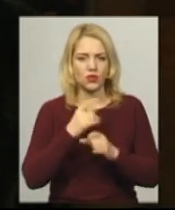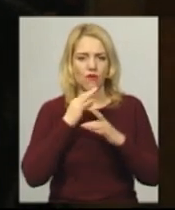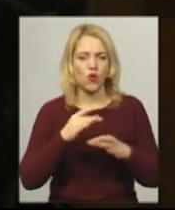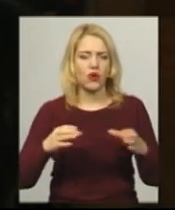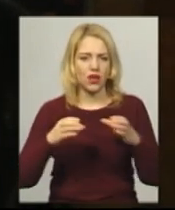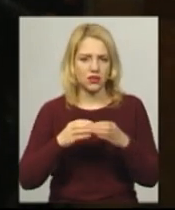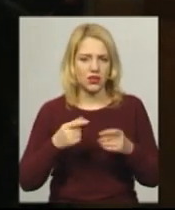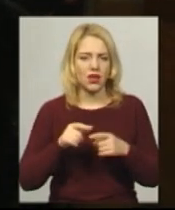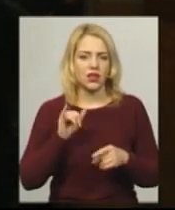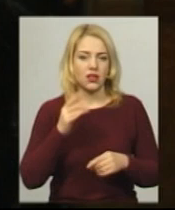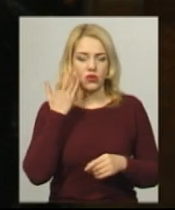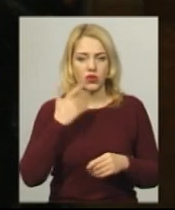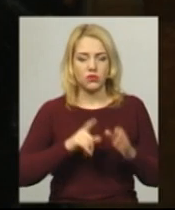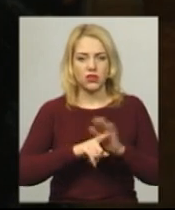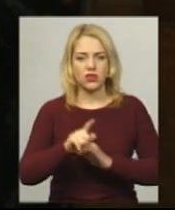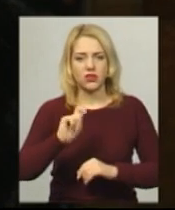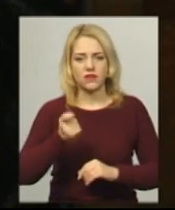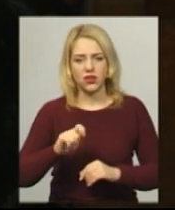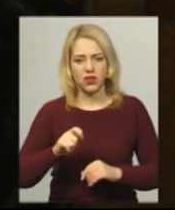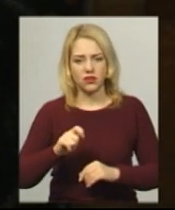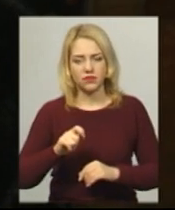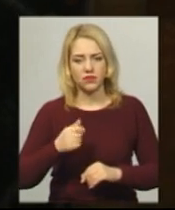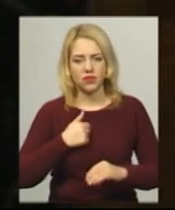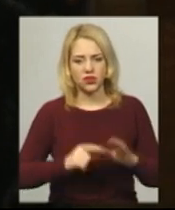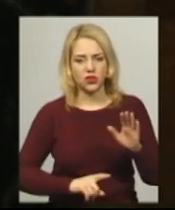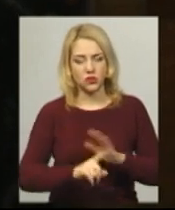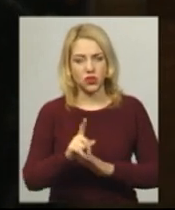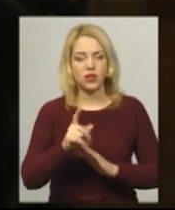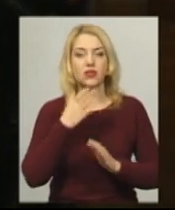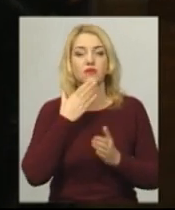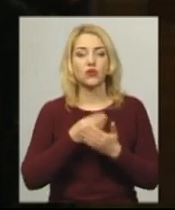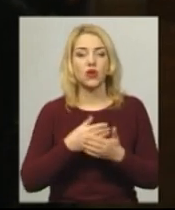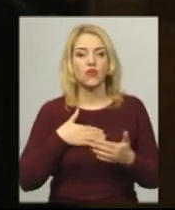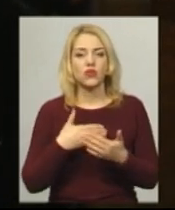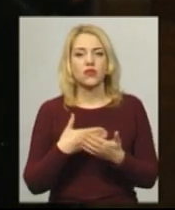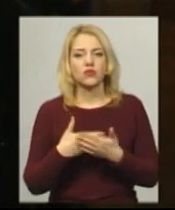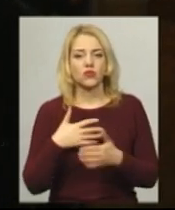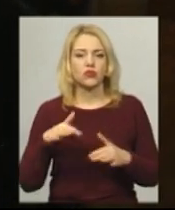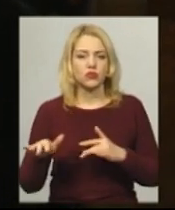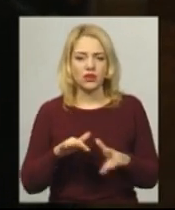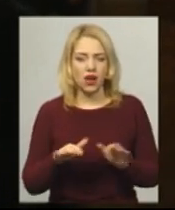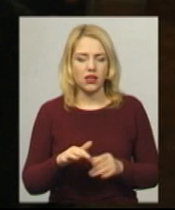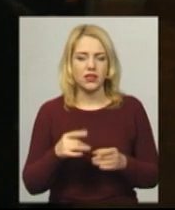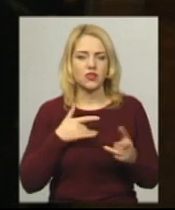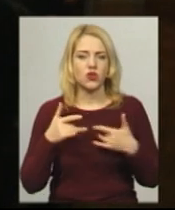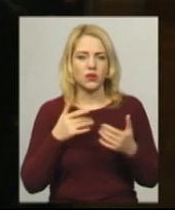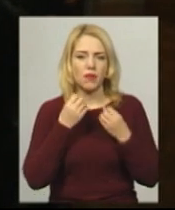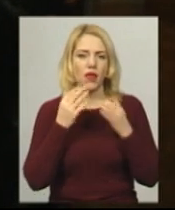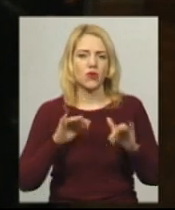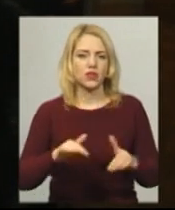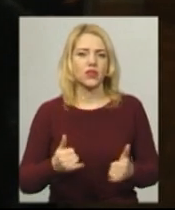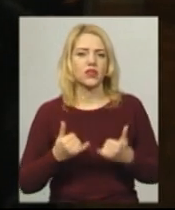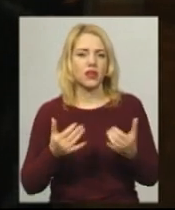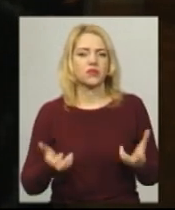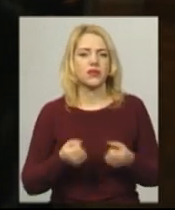під час, коли вже почалася війна, ми розпочали свою волонтерську діяльність саме з концертів благодійних на підтримку нашим